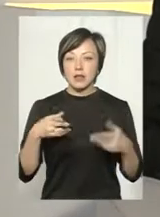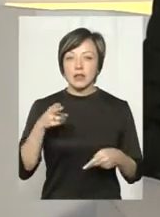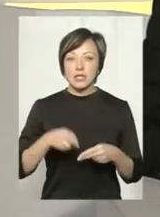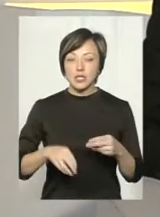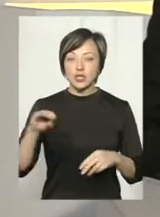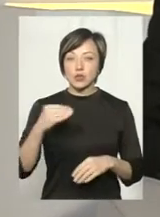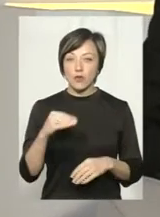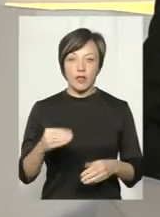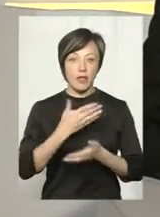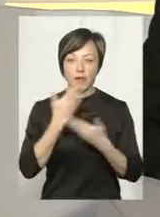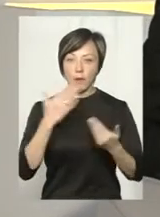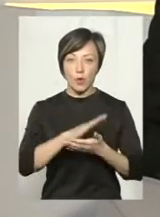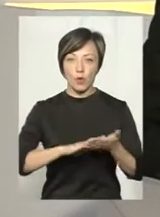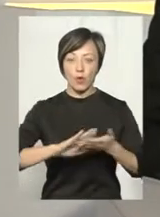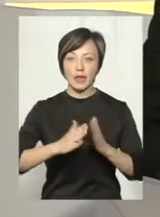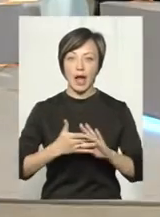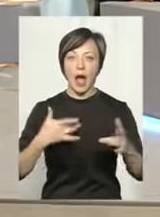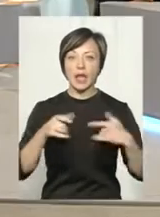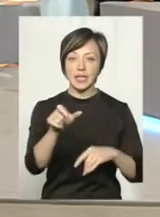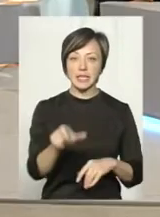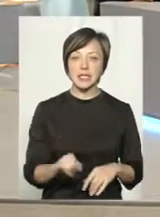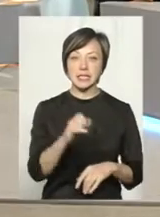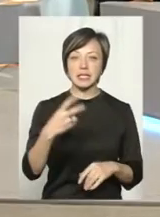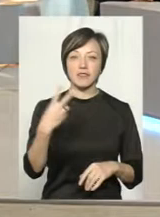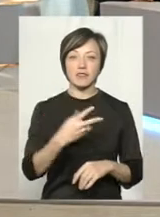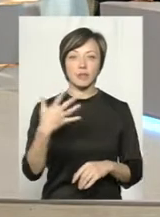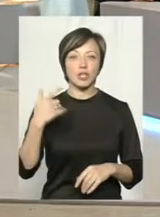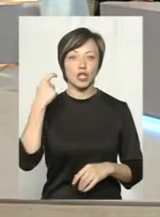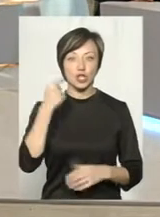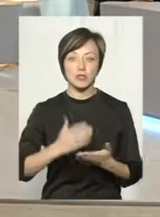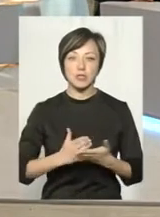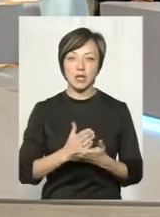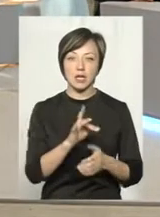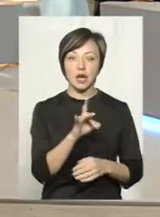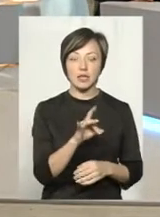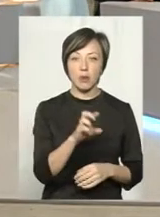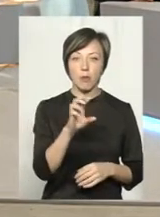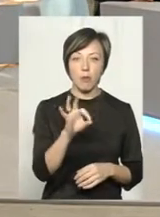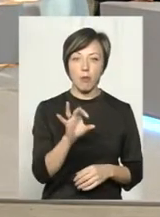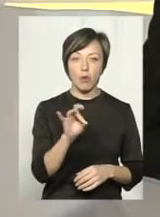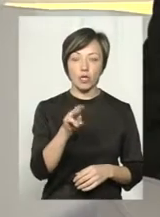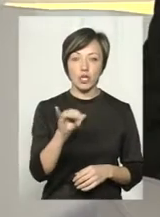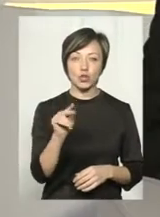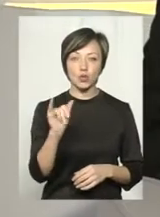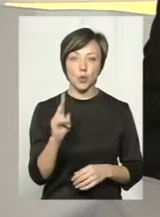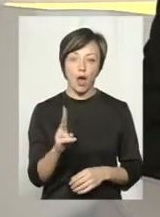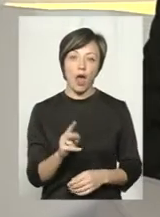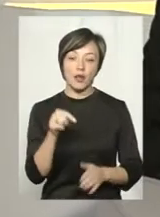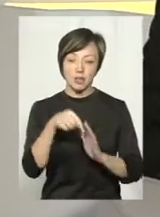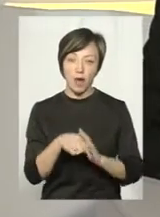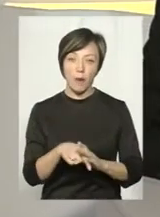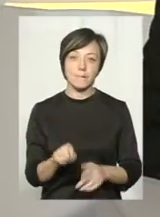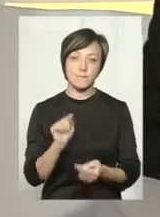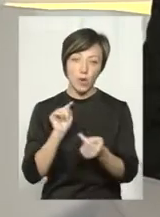жовтня не продовжили контракт актрисі із 25-річним стажем Раїсі Бортнічук. На знак протесту вона